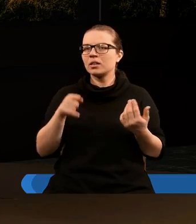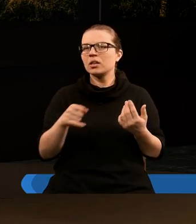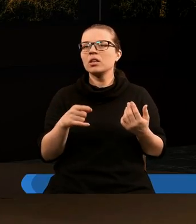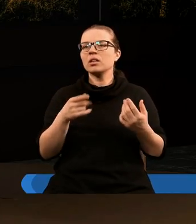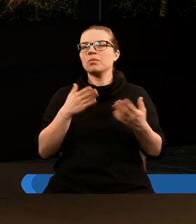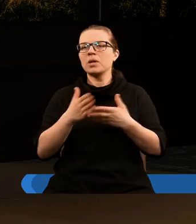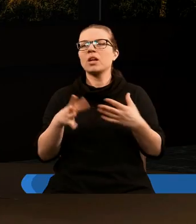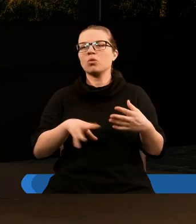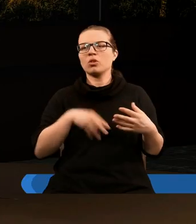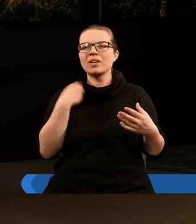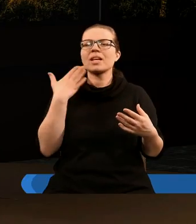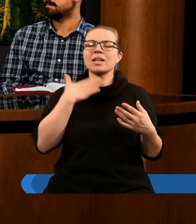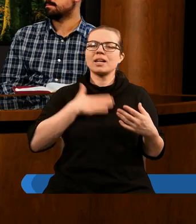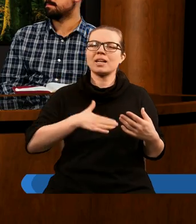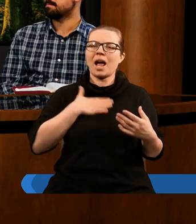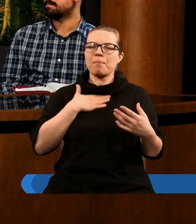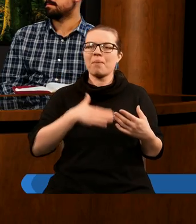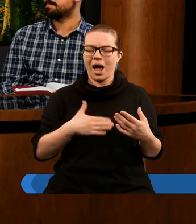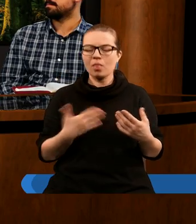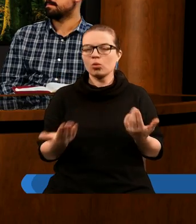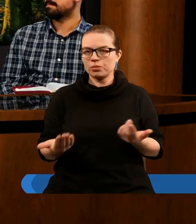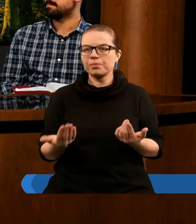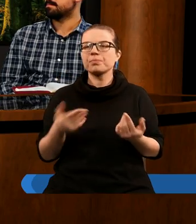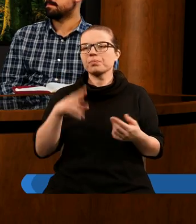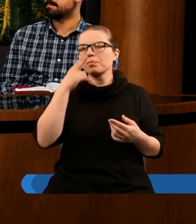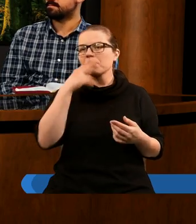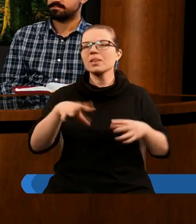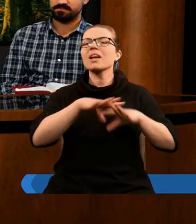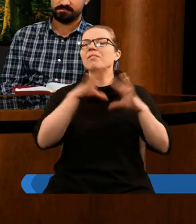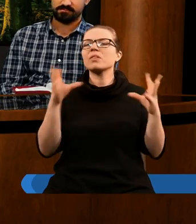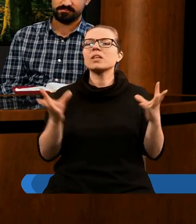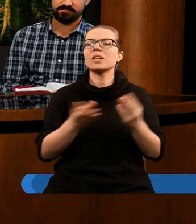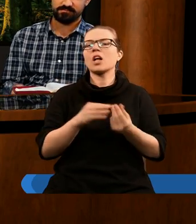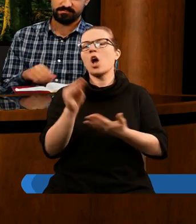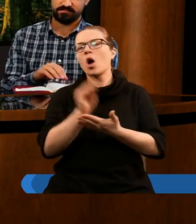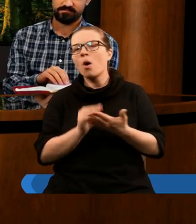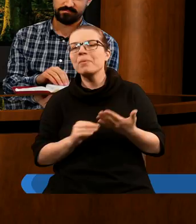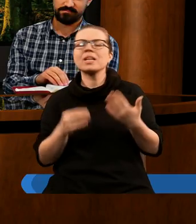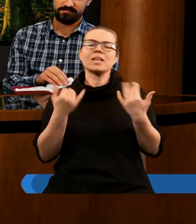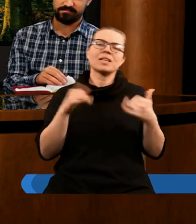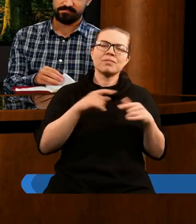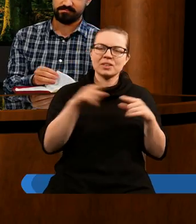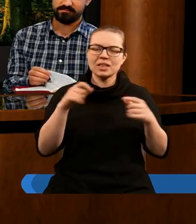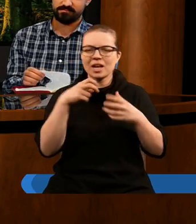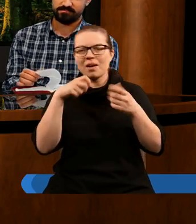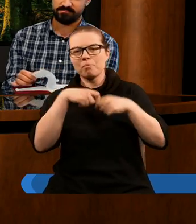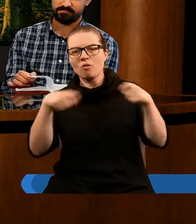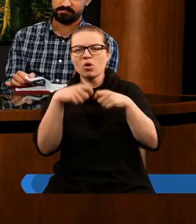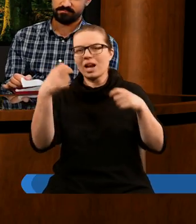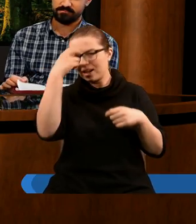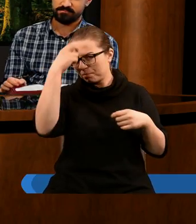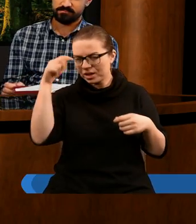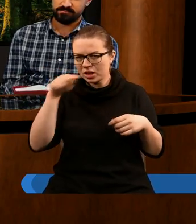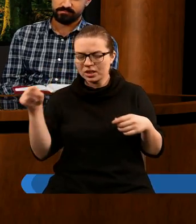właśnie święcenie szabatu. I widzimy, że te wszystkie opisy, te wszystkie powiązania, pieczęci